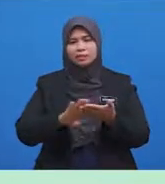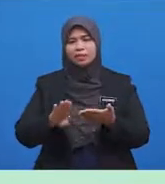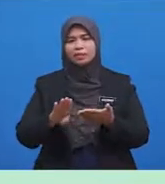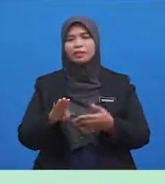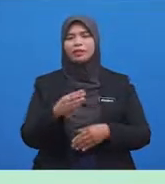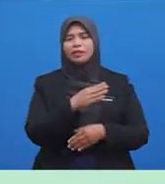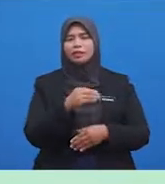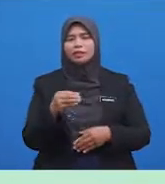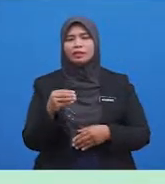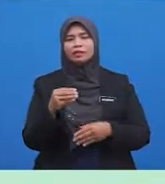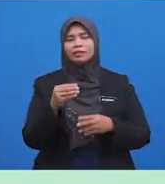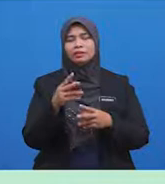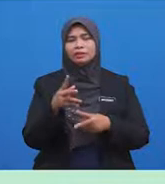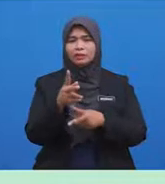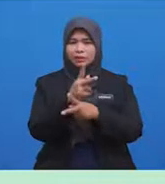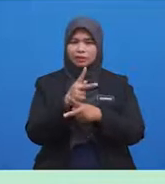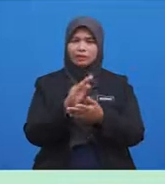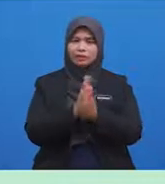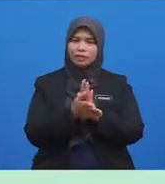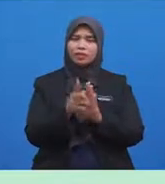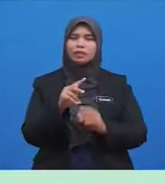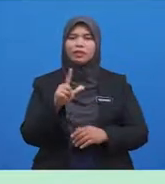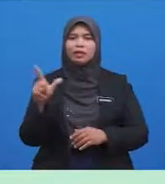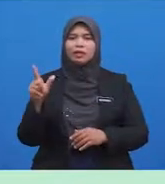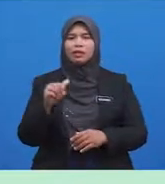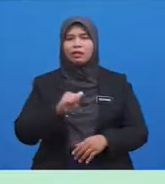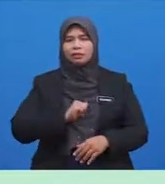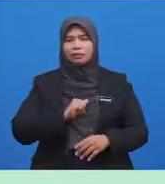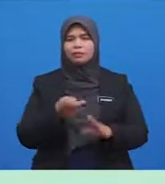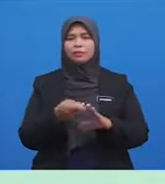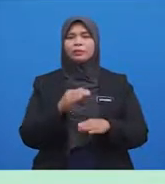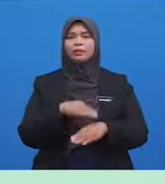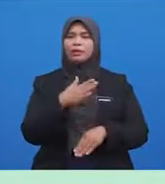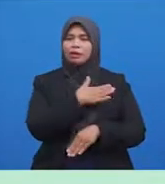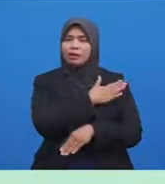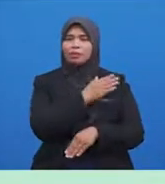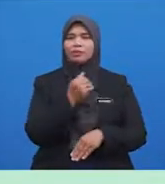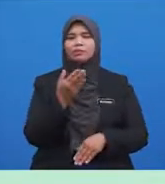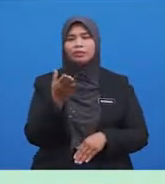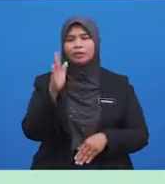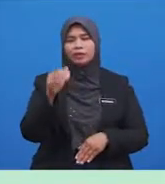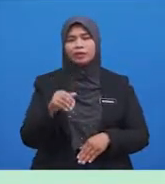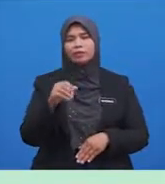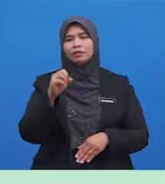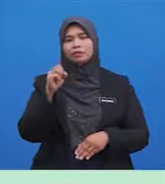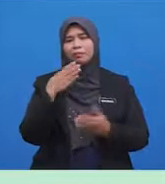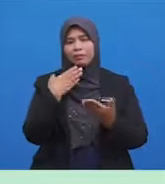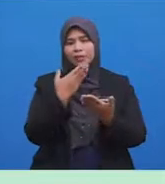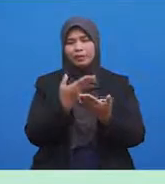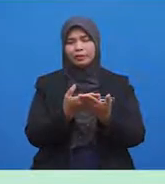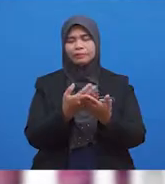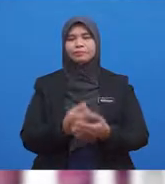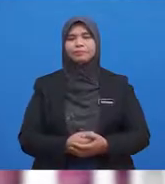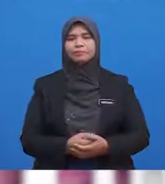kebersihan Dan jadikanlah aku Daripada hambamu yang soleh